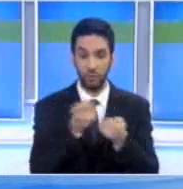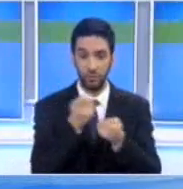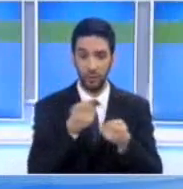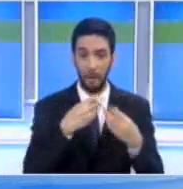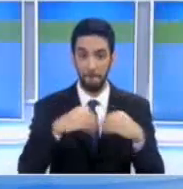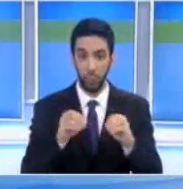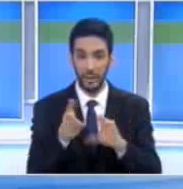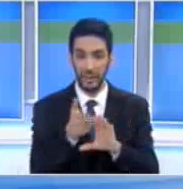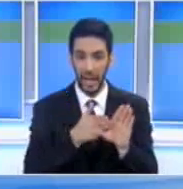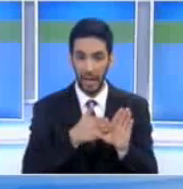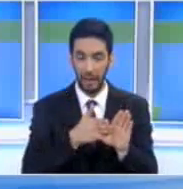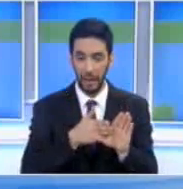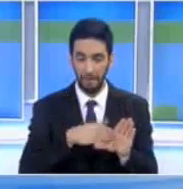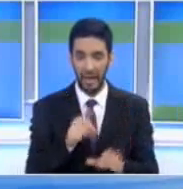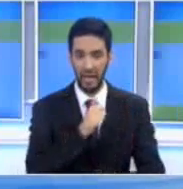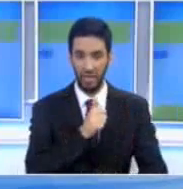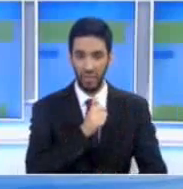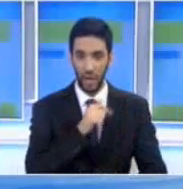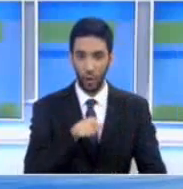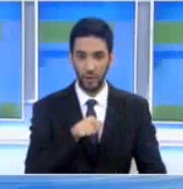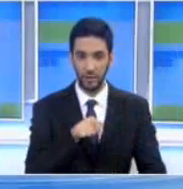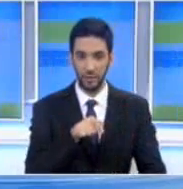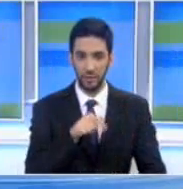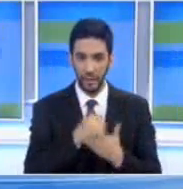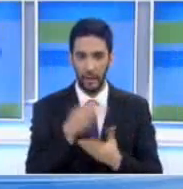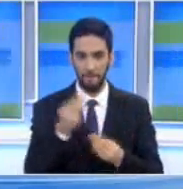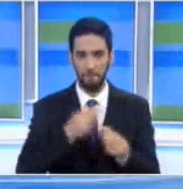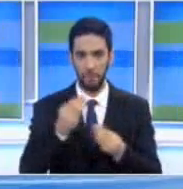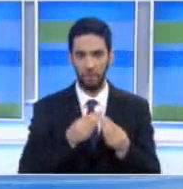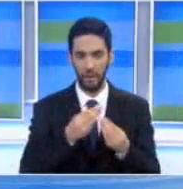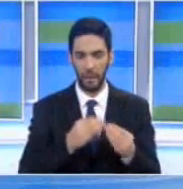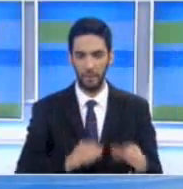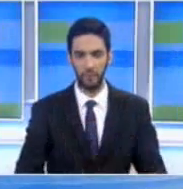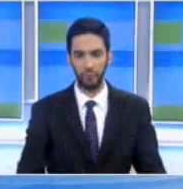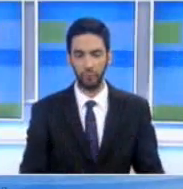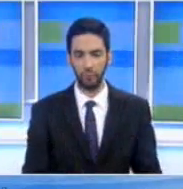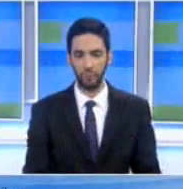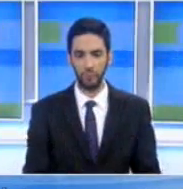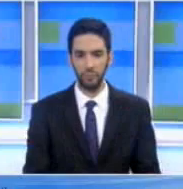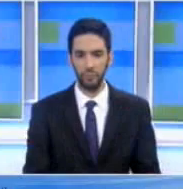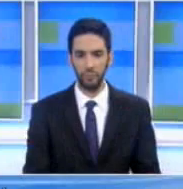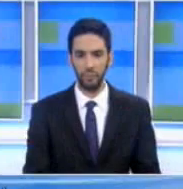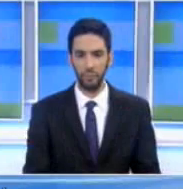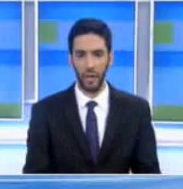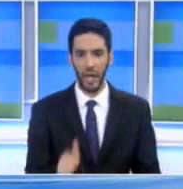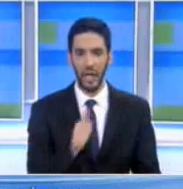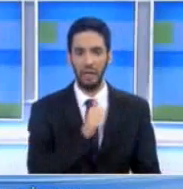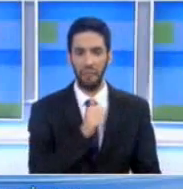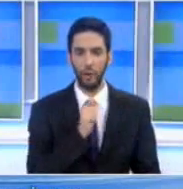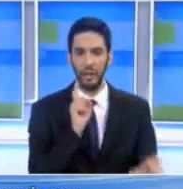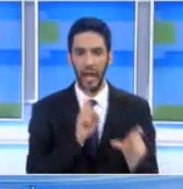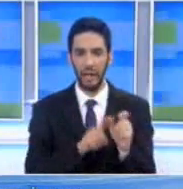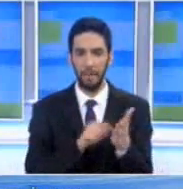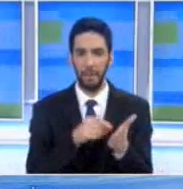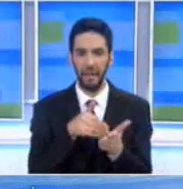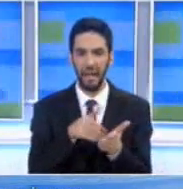να έχει καταφέρει να κλείσει το λιμάνι το μεγαρύτερο λιμάνι της χώρας Να ανασταλούν οι διαδικασίες ιδιωτικοποίησης του λιμανιού